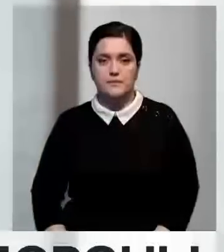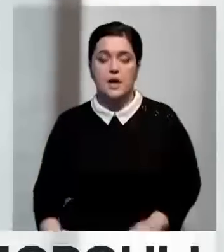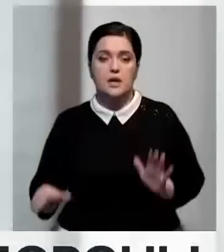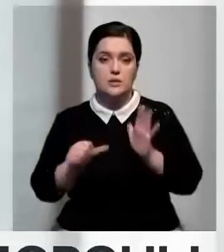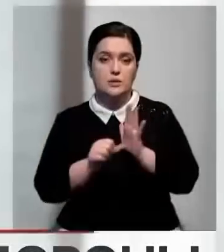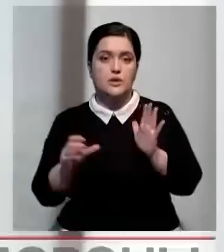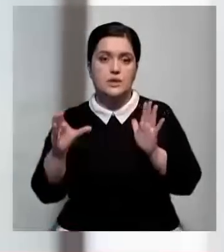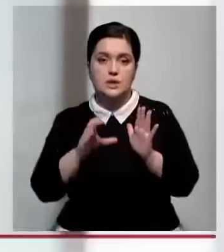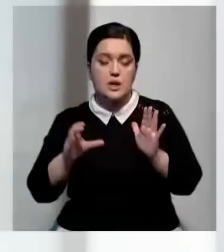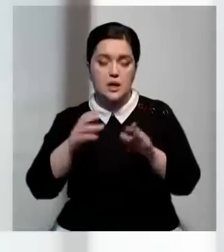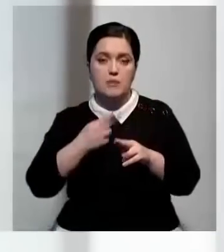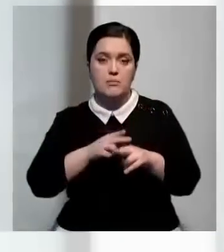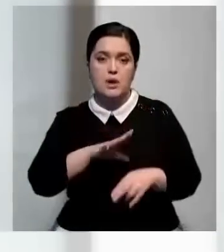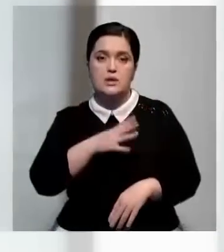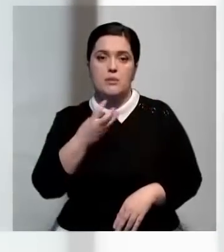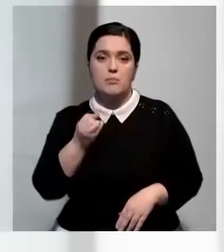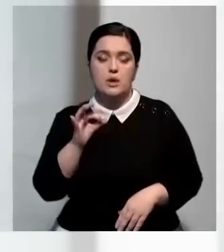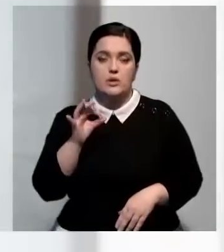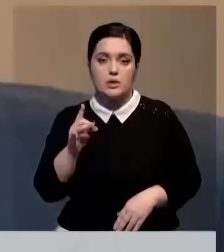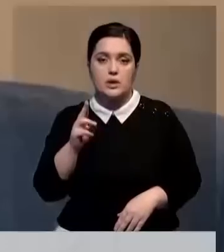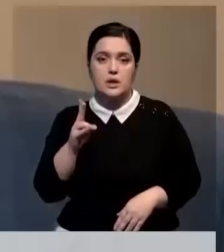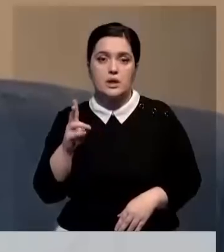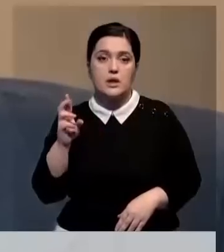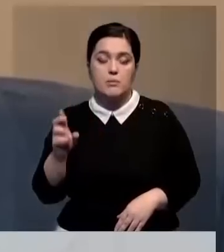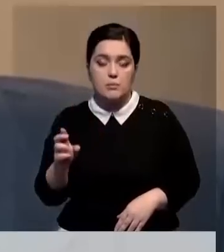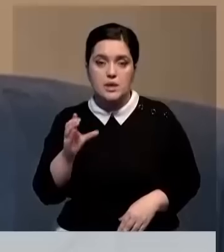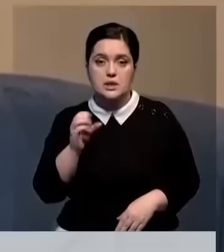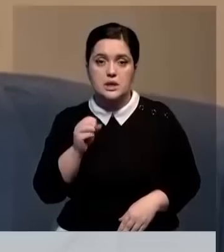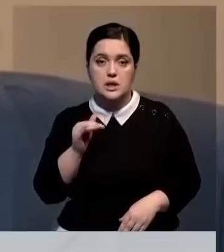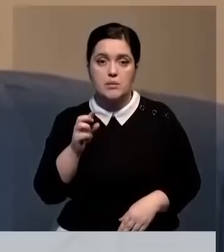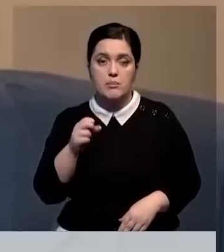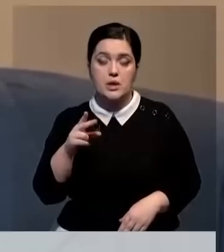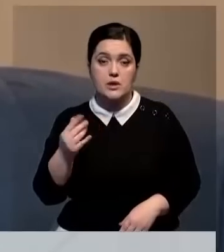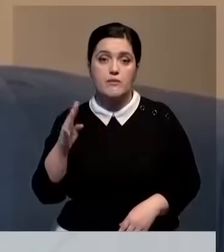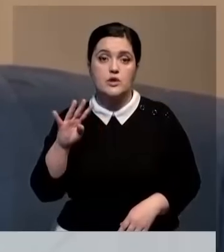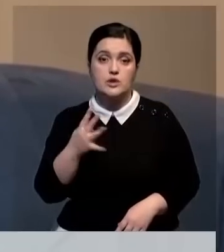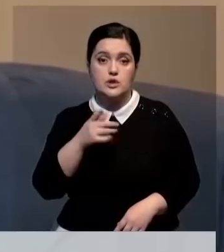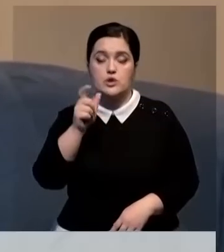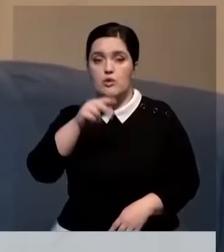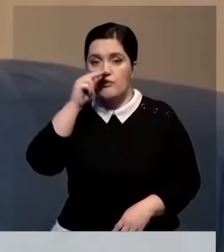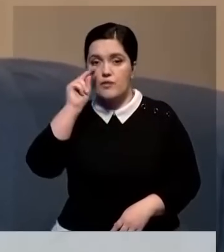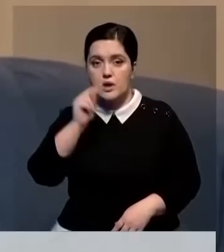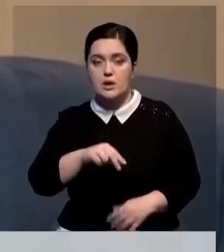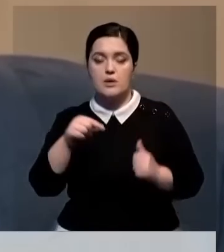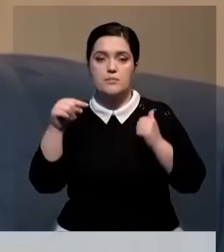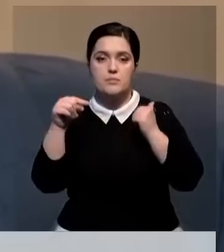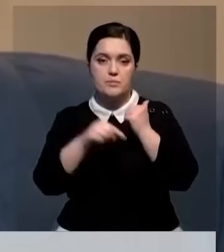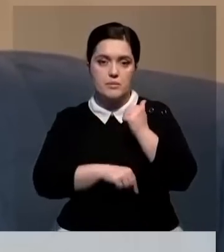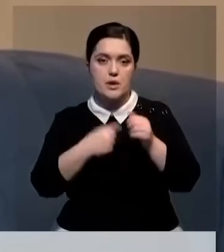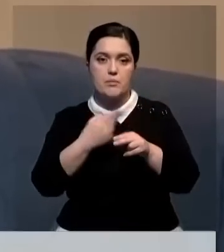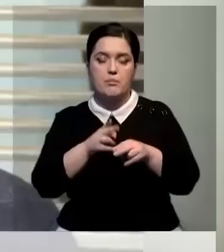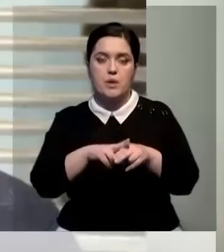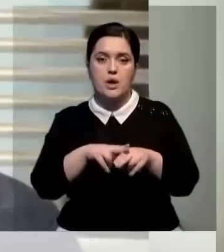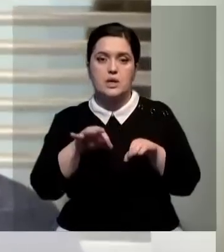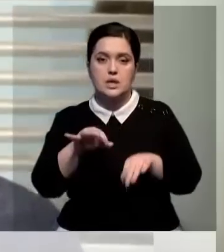столичный суд вынес приговор экс-майору КНБ Кайрату Сатыбалды. Его и еще четверых человек признали виновными в хищениях у Центра транспортного